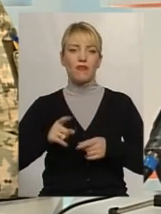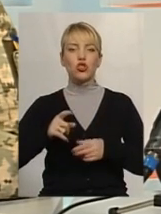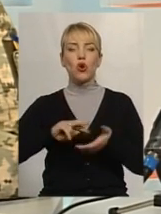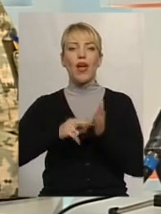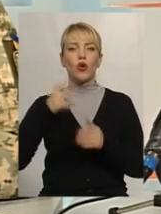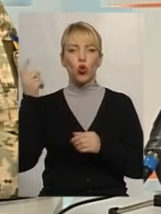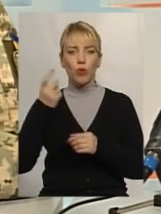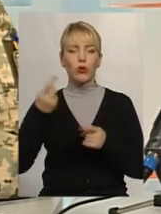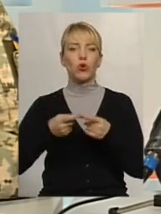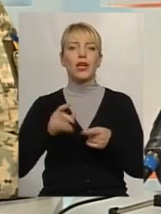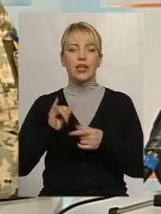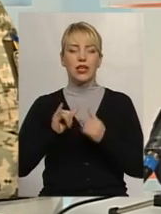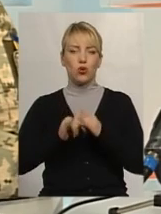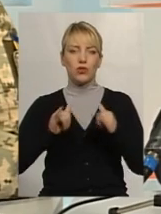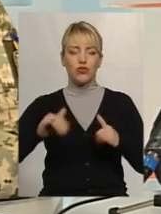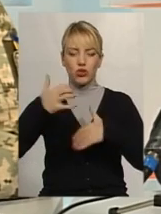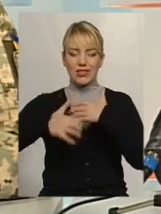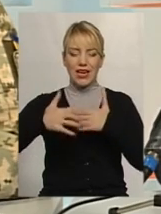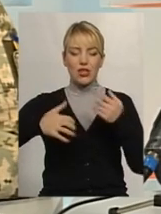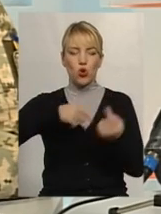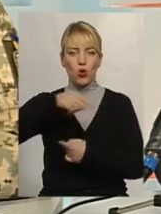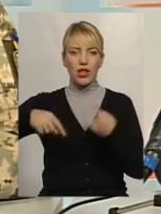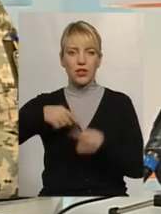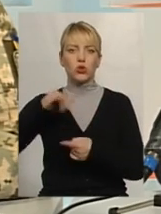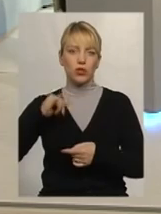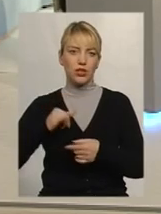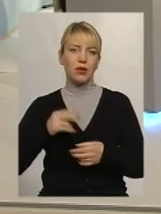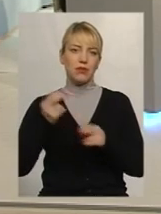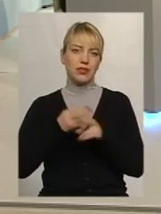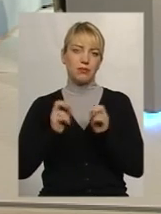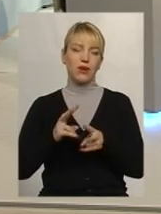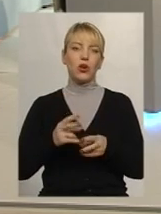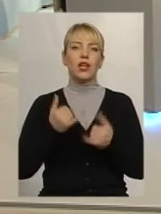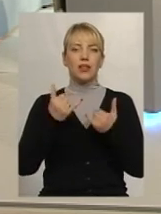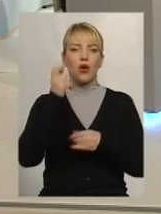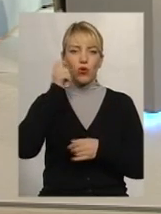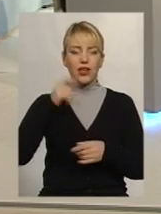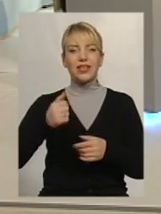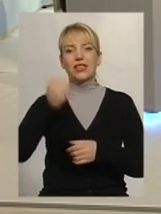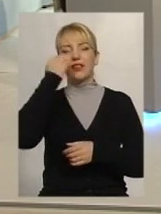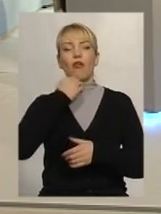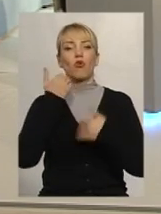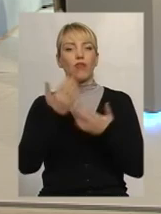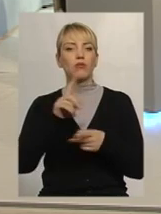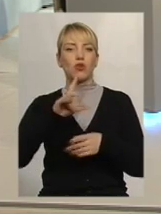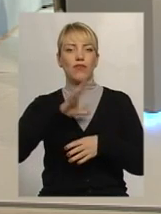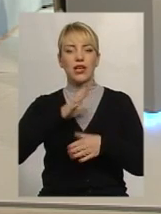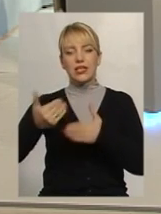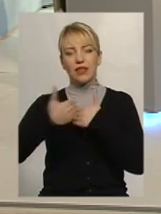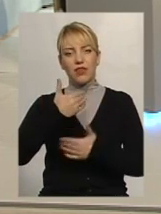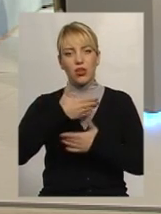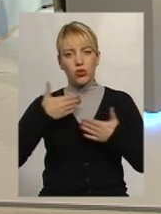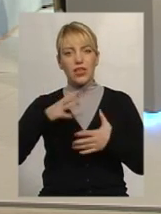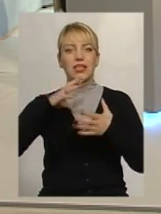деалергізацію, розвиток середнього класу і безпеку для країни. Що, шановні експерти, я вам дякую за те, що до нас завітали,